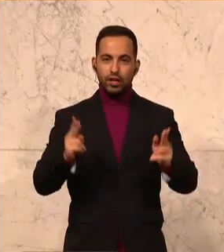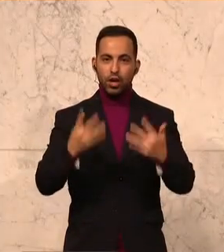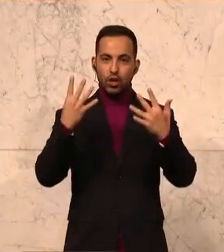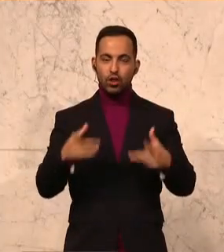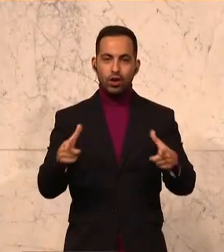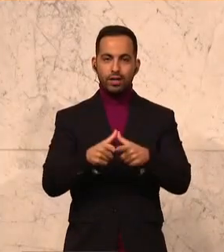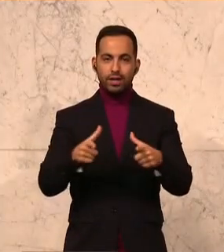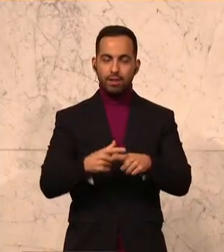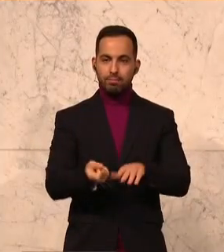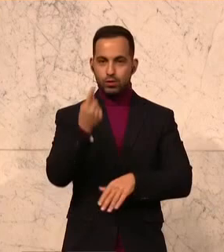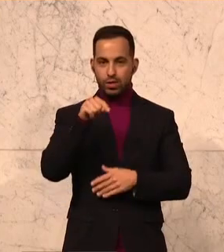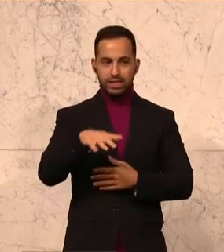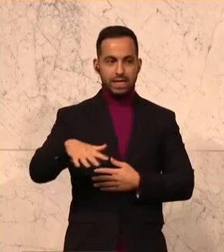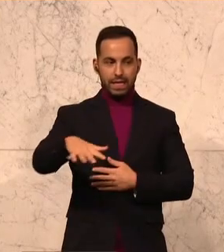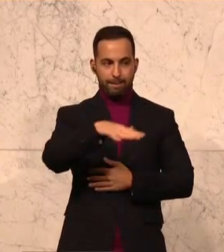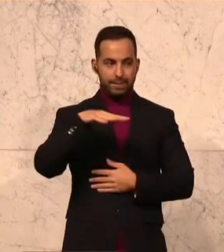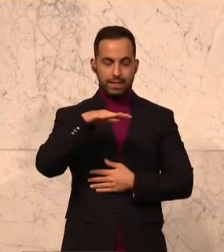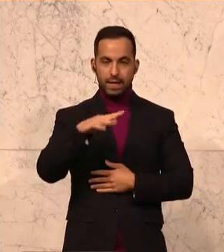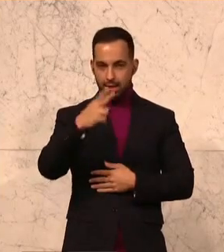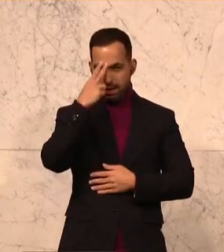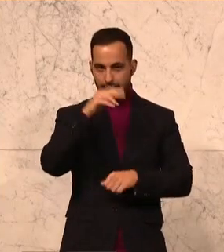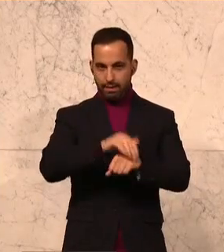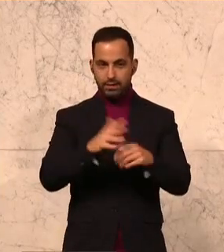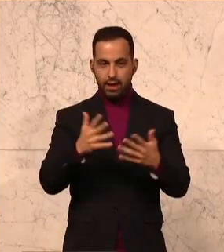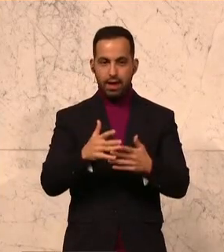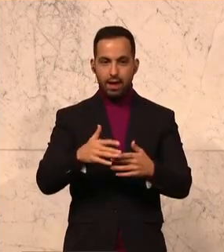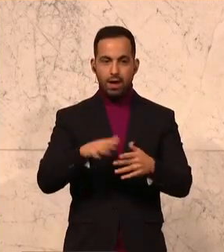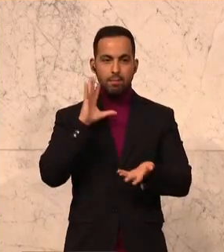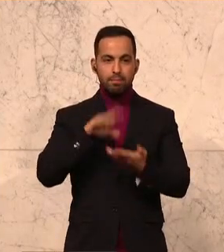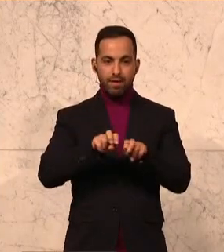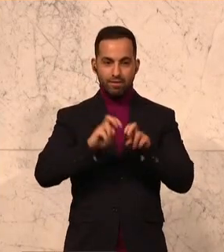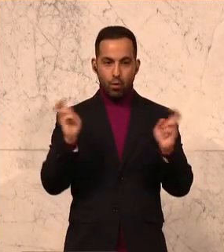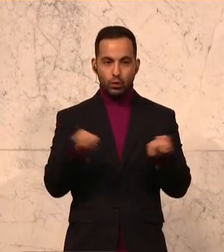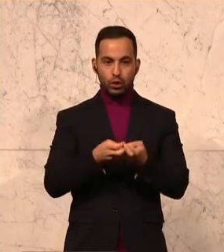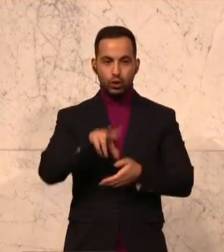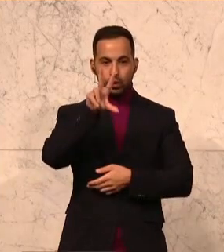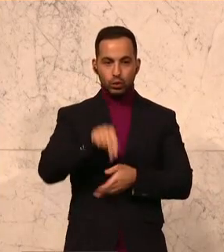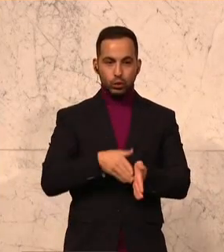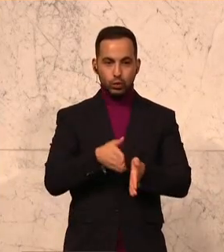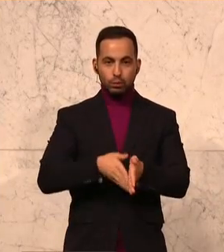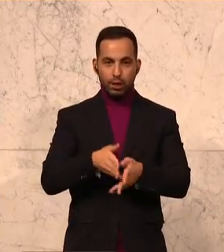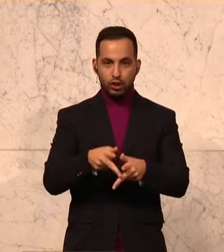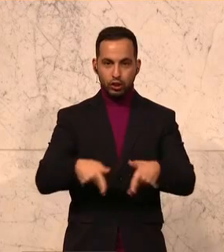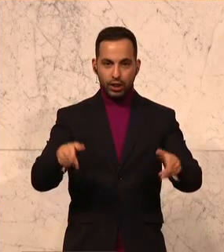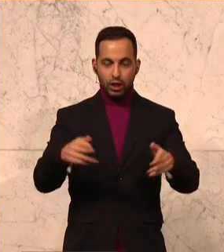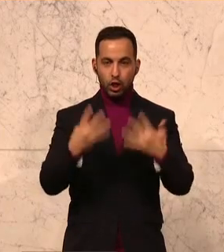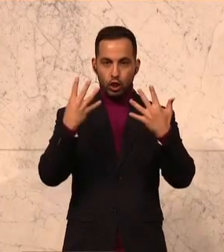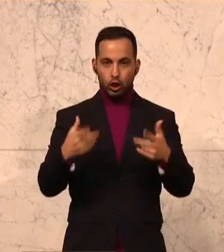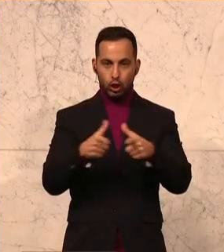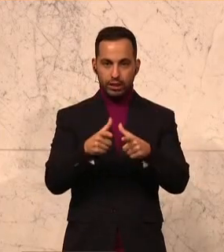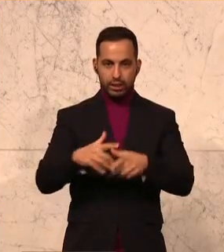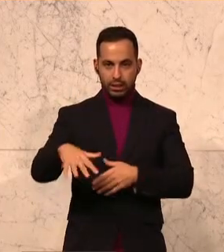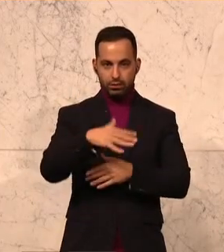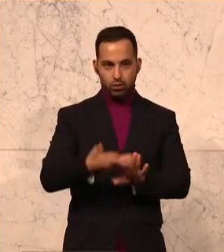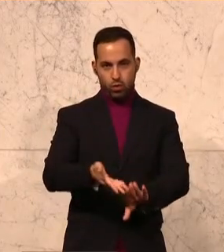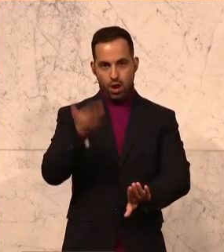Gerade in diesem Gebiet ist es erkenntlich, dass die Anrenner dieser Südbahnstrecke in Neukirchen seit langem